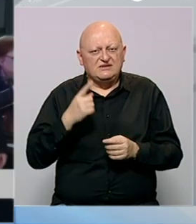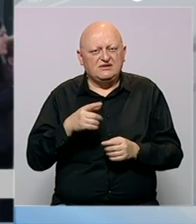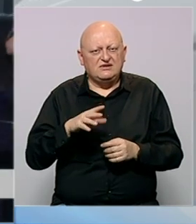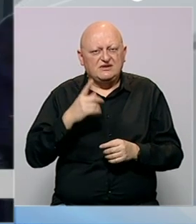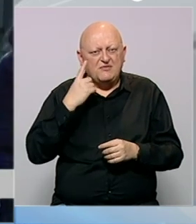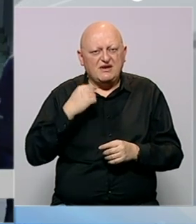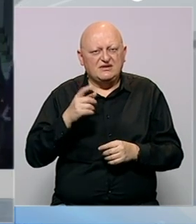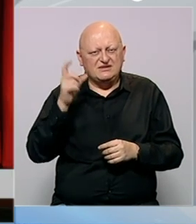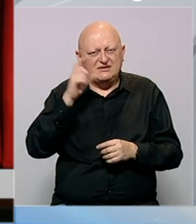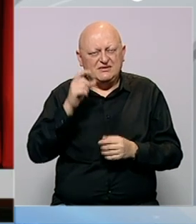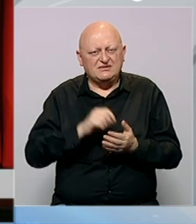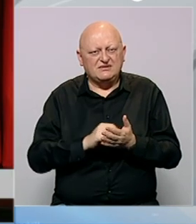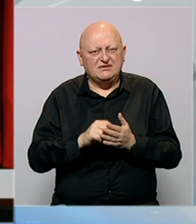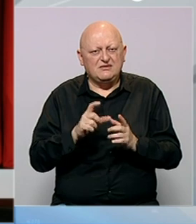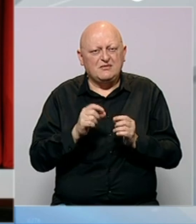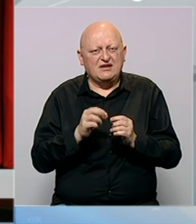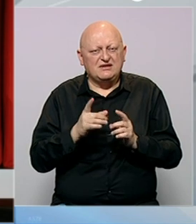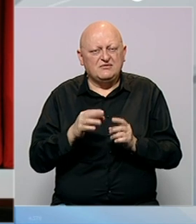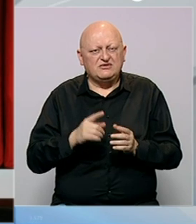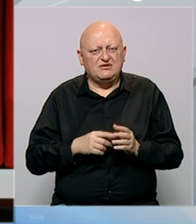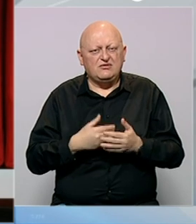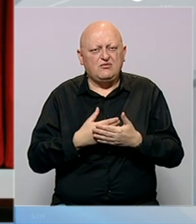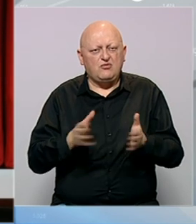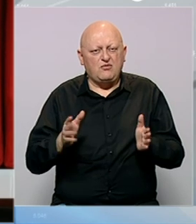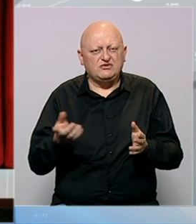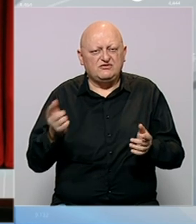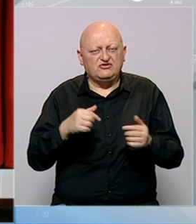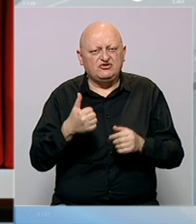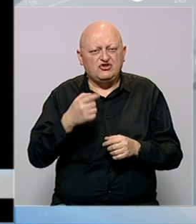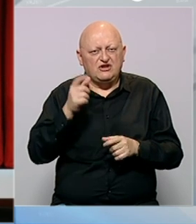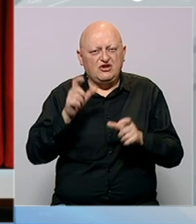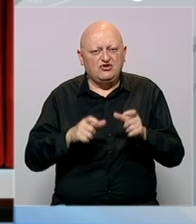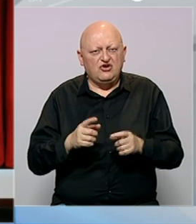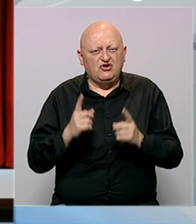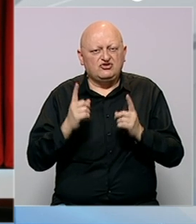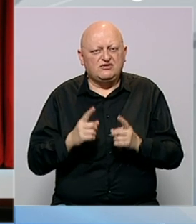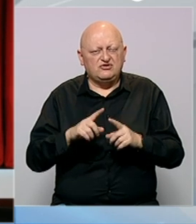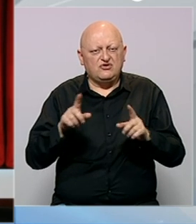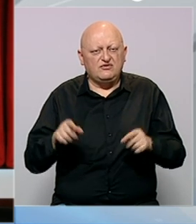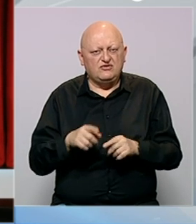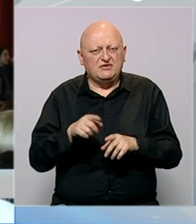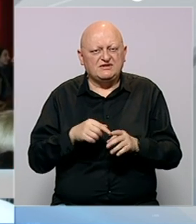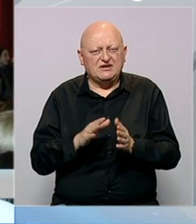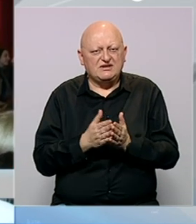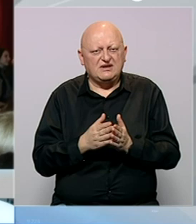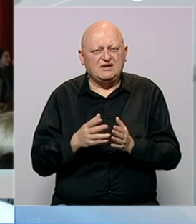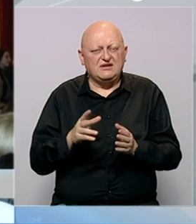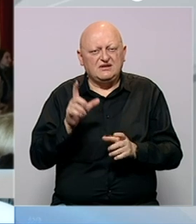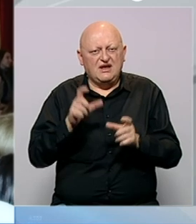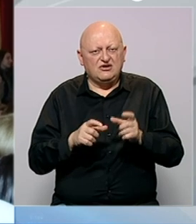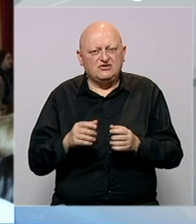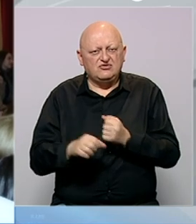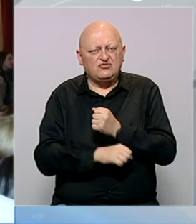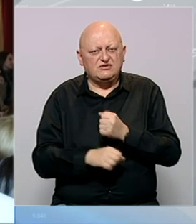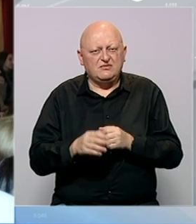srbijanske spisateljice Brankice Damjanović. Na promociji se okupilo više stotina ljudi. Održava se u okviru mjeseca knjige Narodne